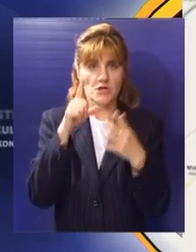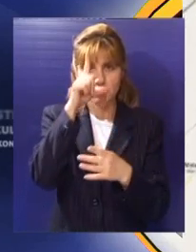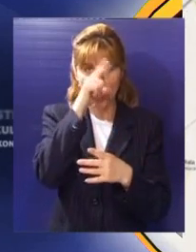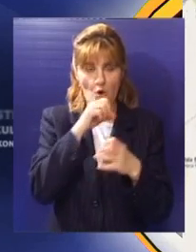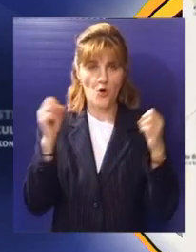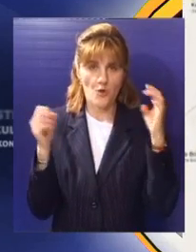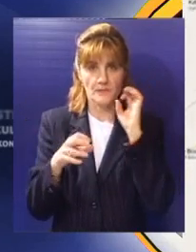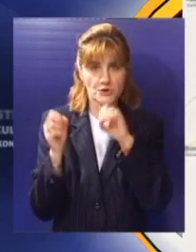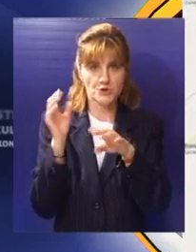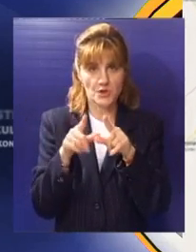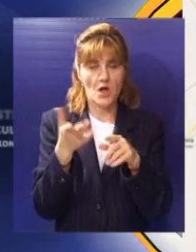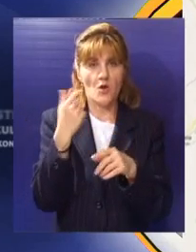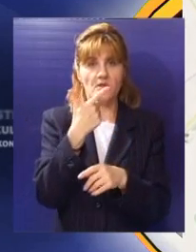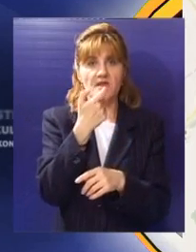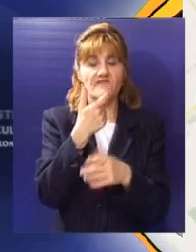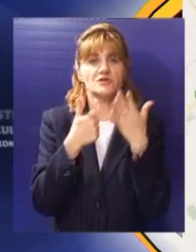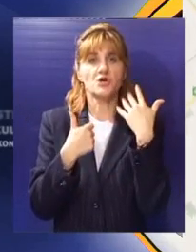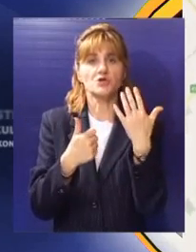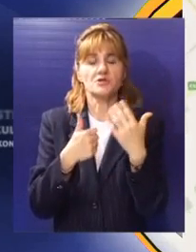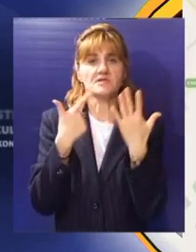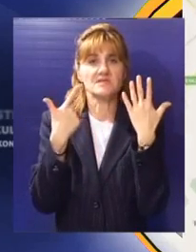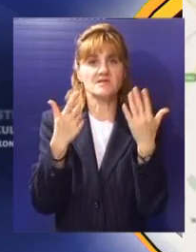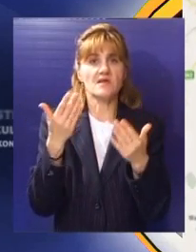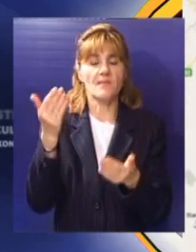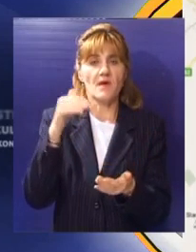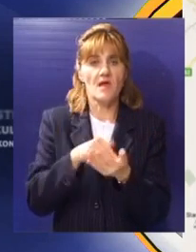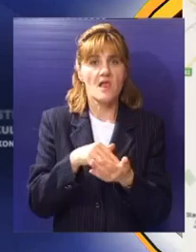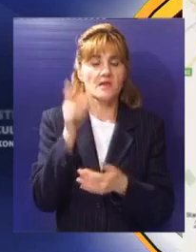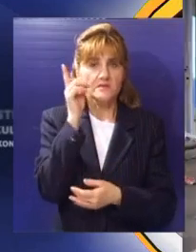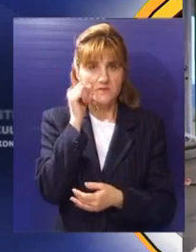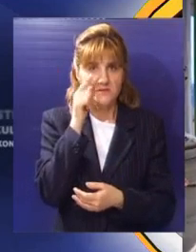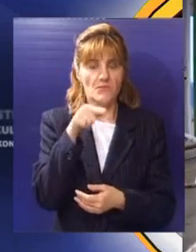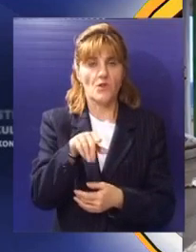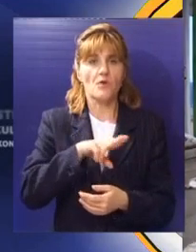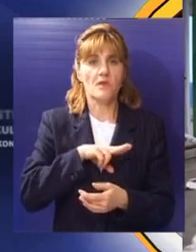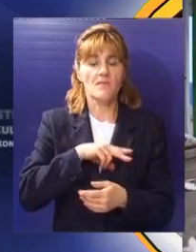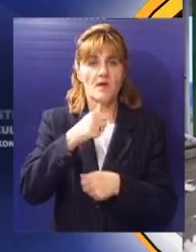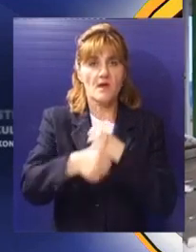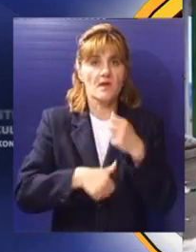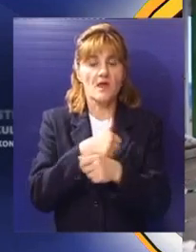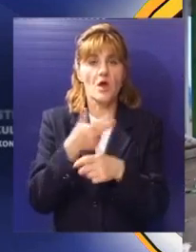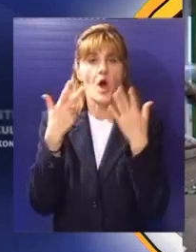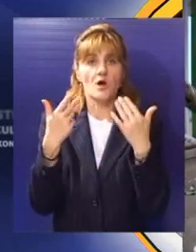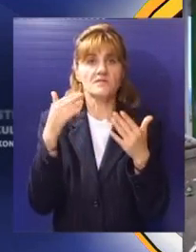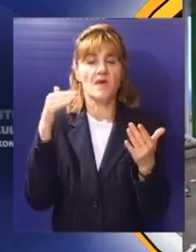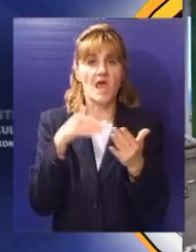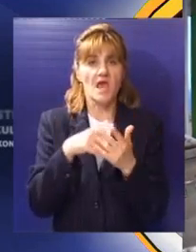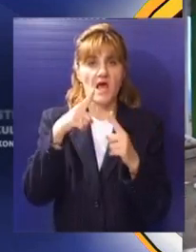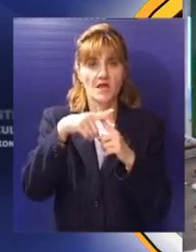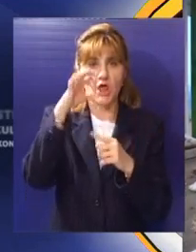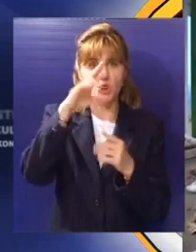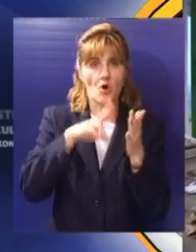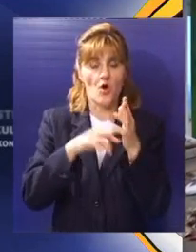šest opština od 267 hiljada stanovnika, koji godišnje proizvedu oko 80 hiljada tona otpada.